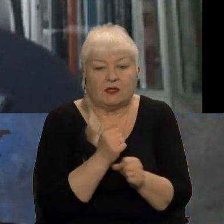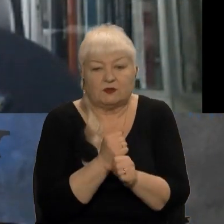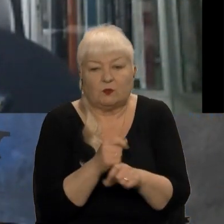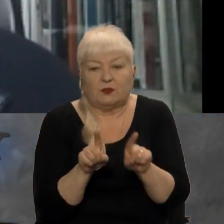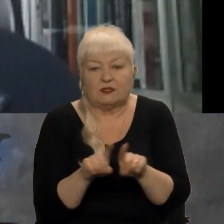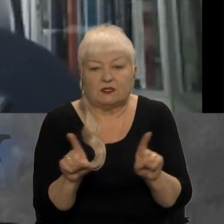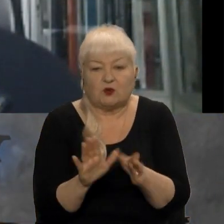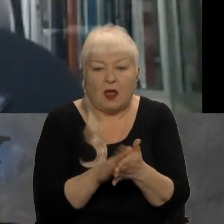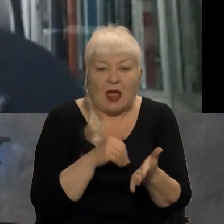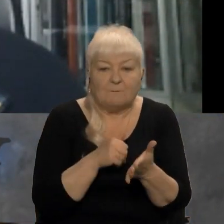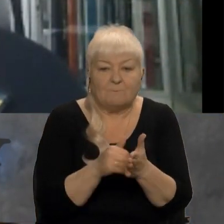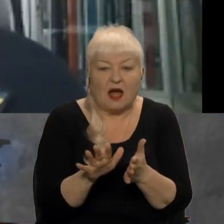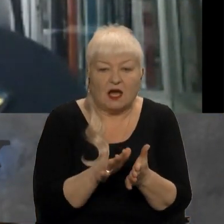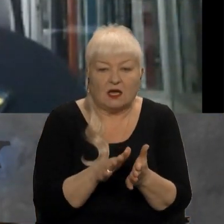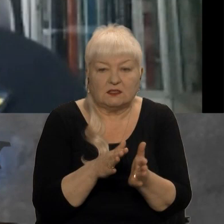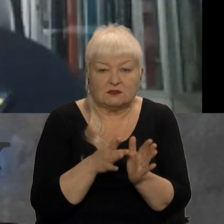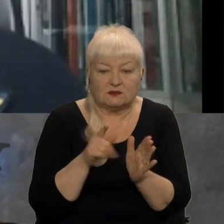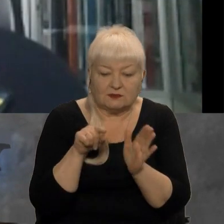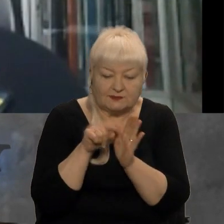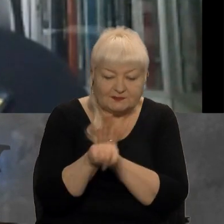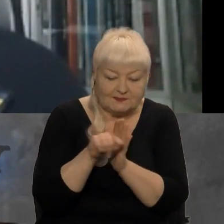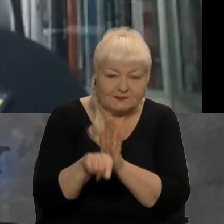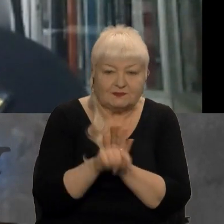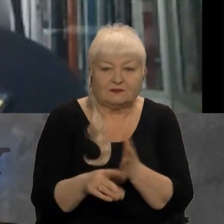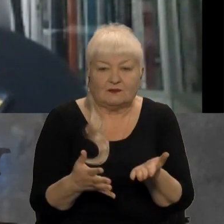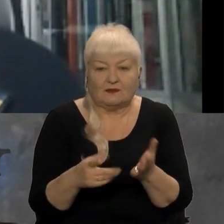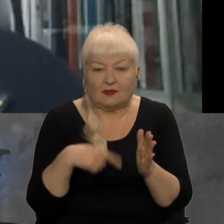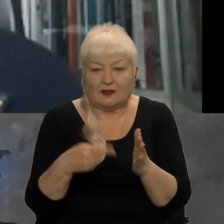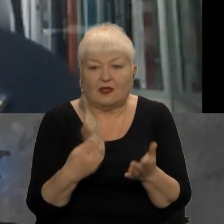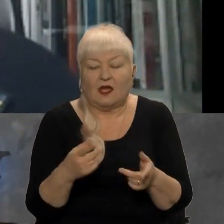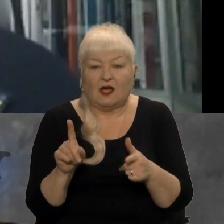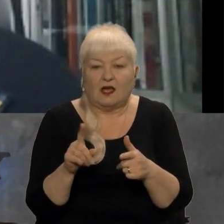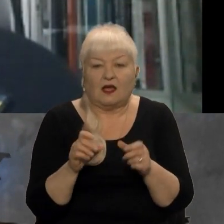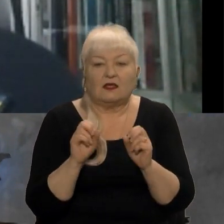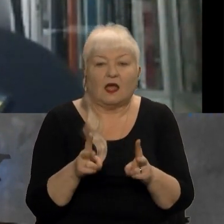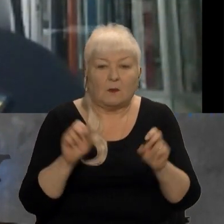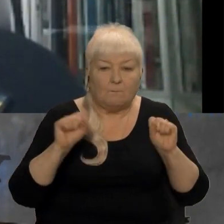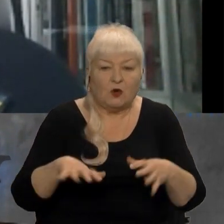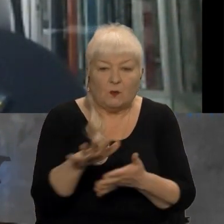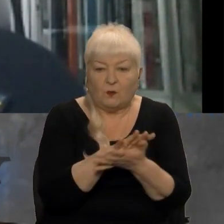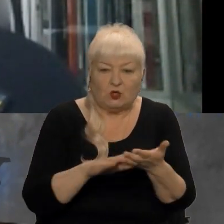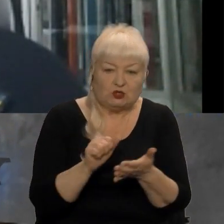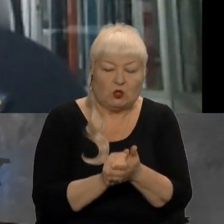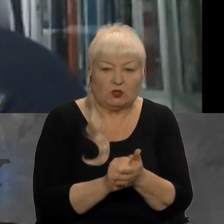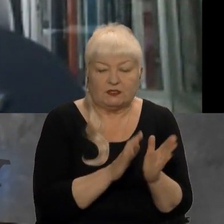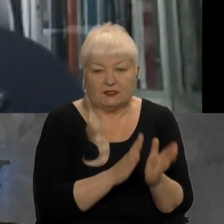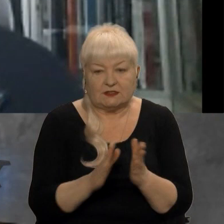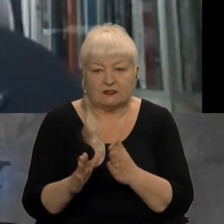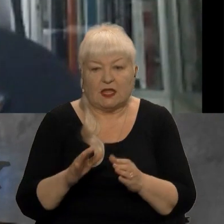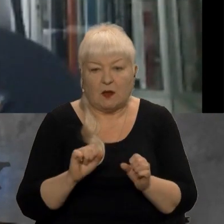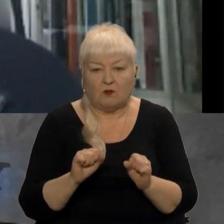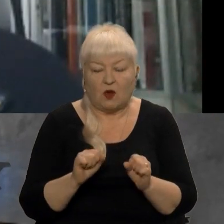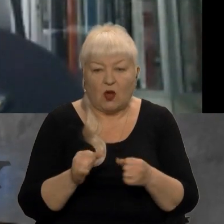щоб масло витікло з редуктора, чи якимсь чином можна пошкодити систему управління, щоб вона